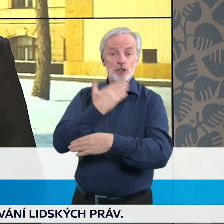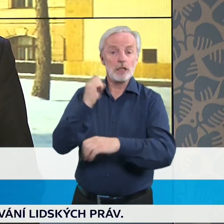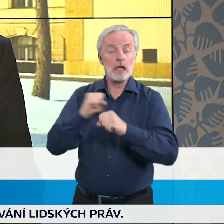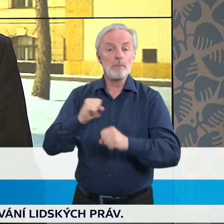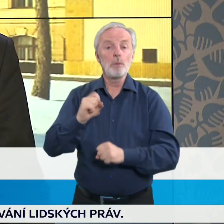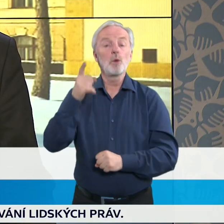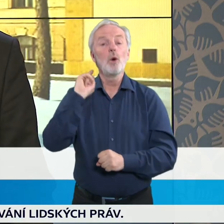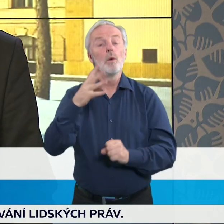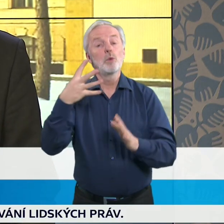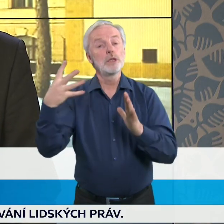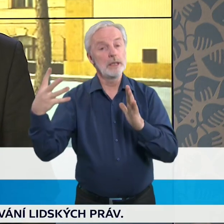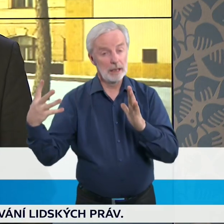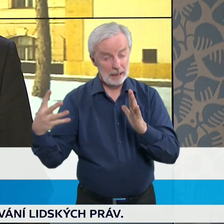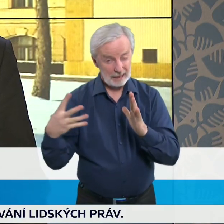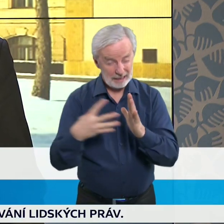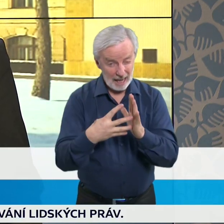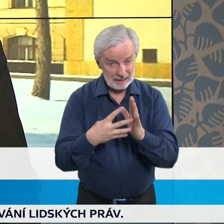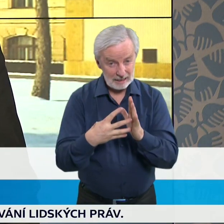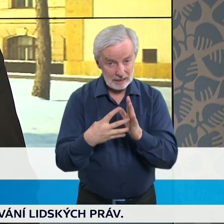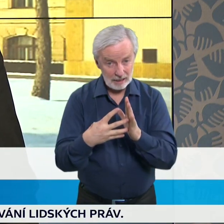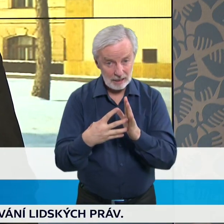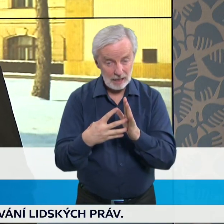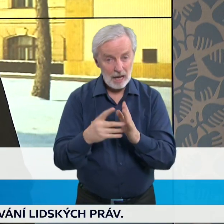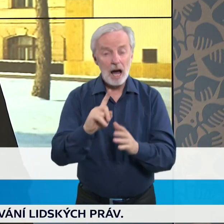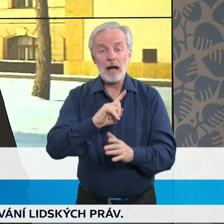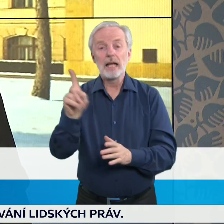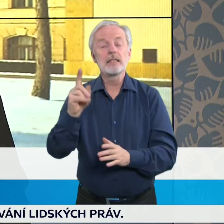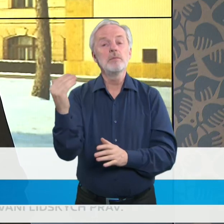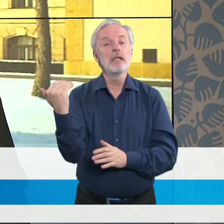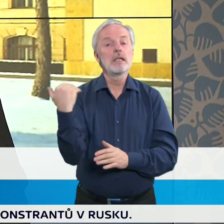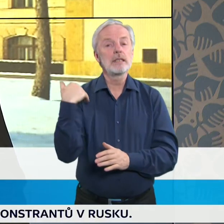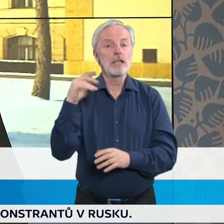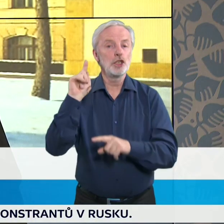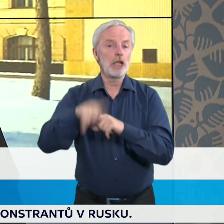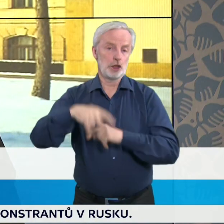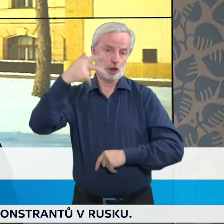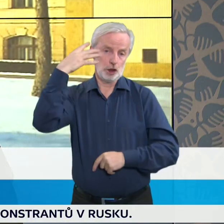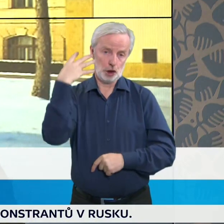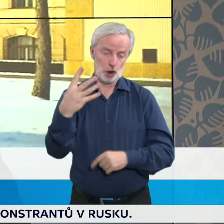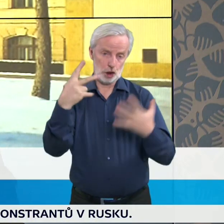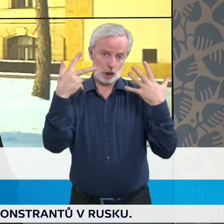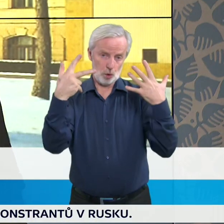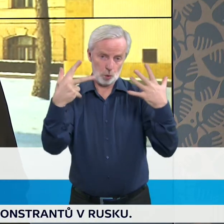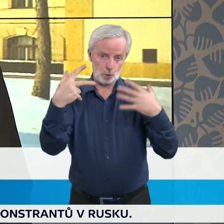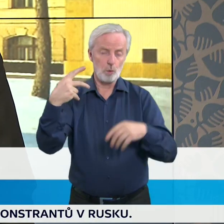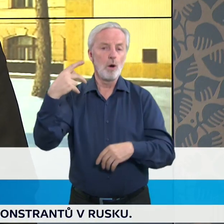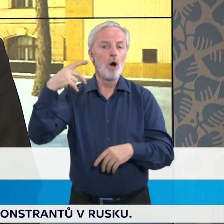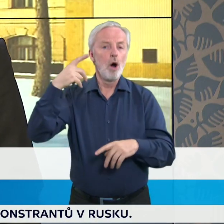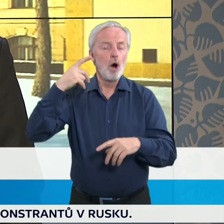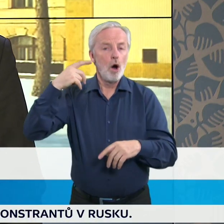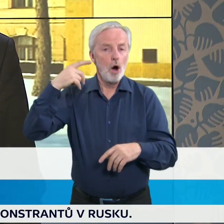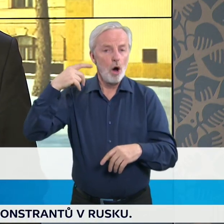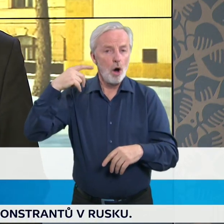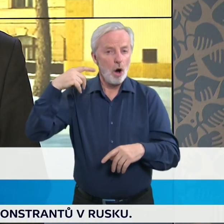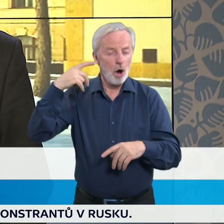ten test musí být nejstarší než 38 hodin a umožňuje se jak antigenní, tak PCR test.